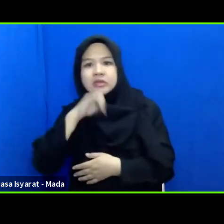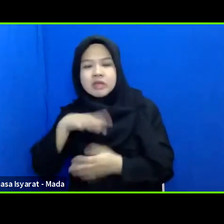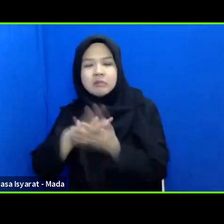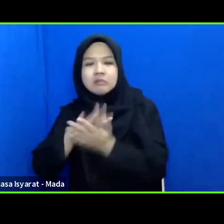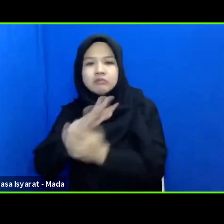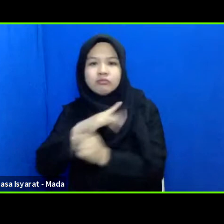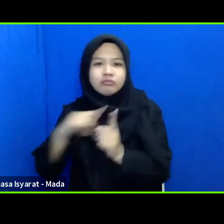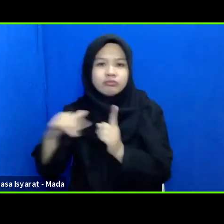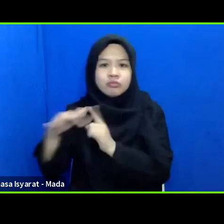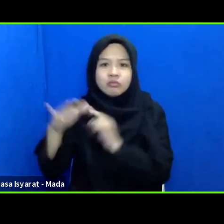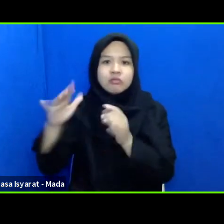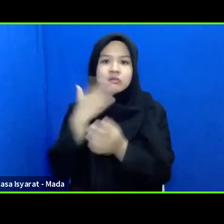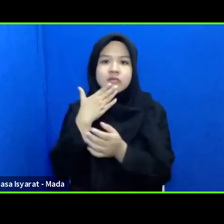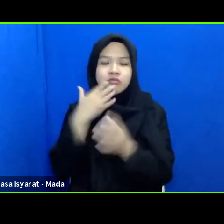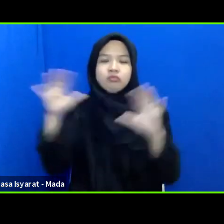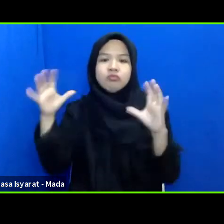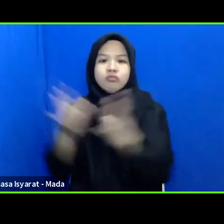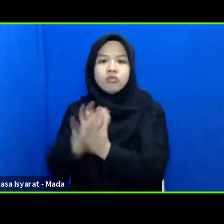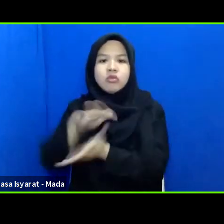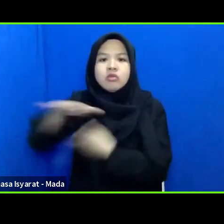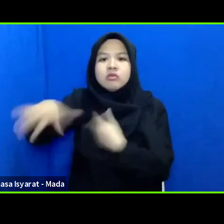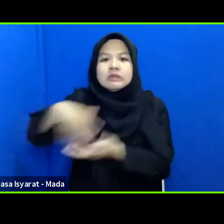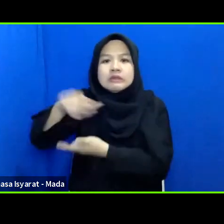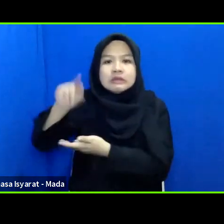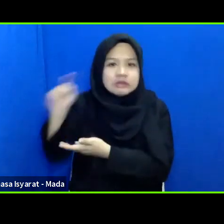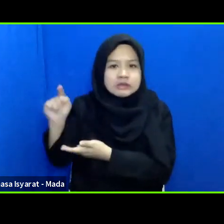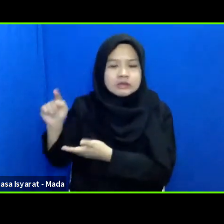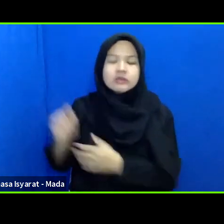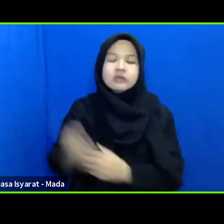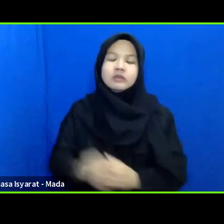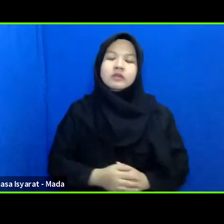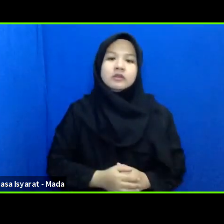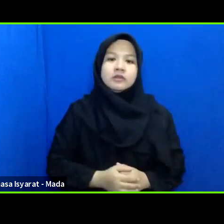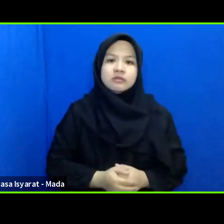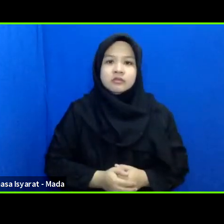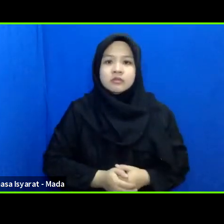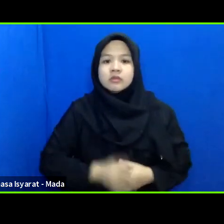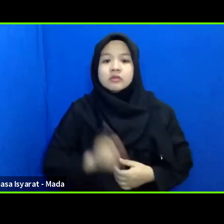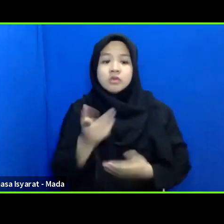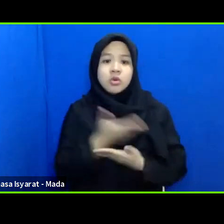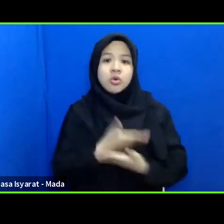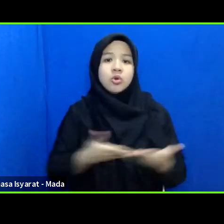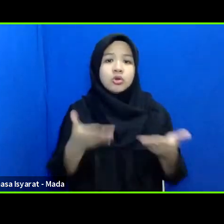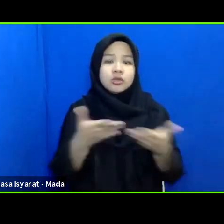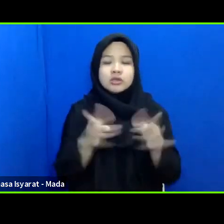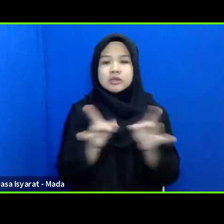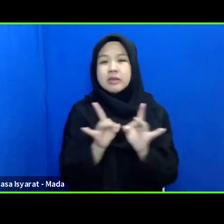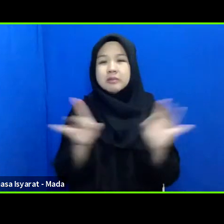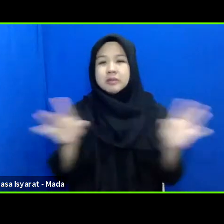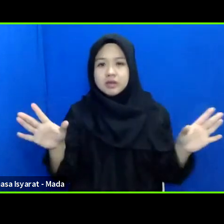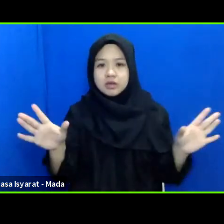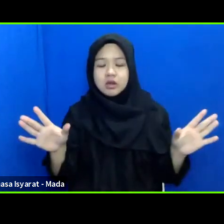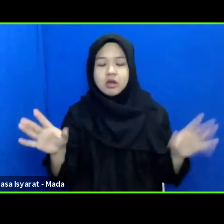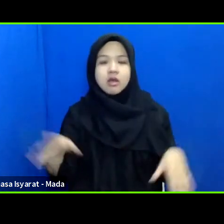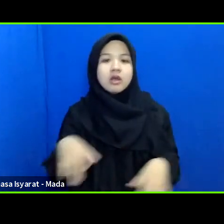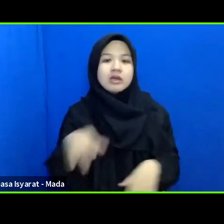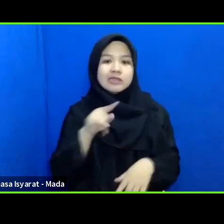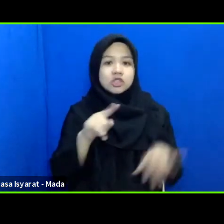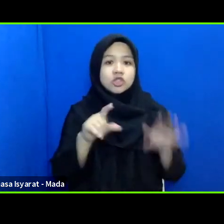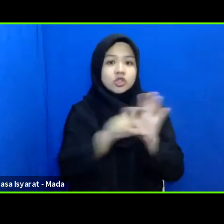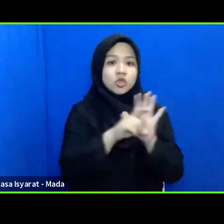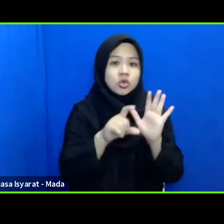korban masyarakat biasa nah itu kondisinya berbeda nah ini sebagai contoh